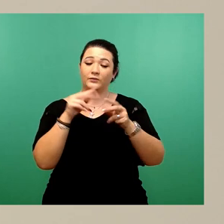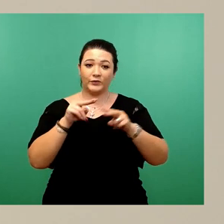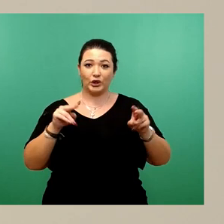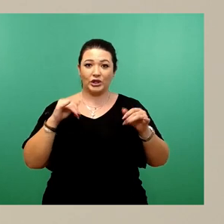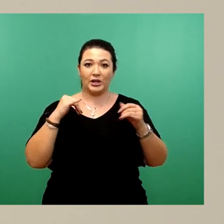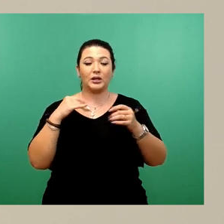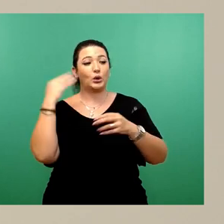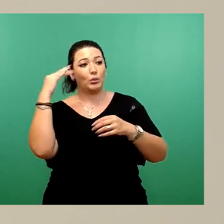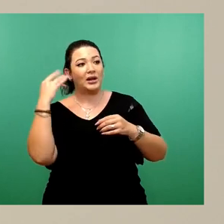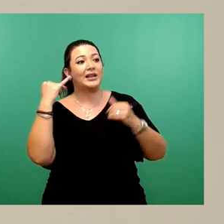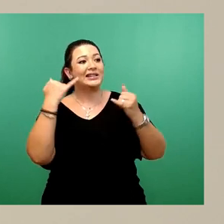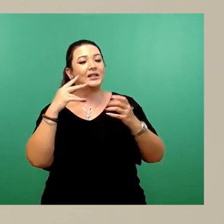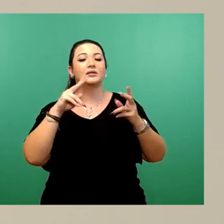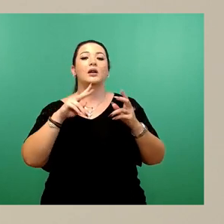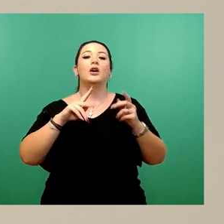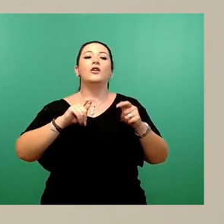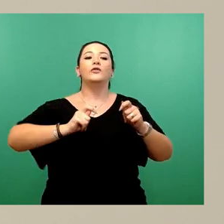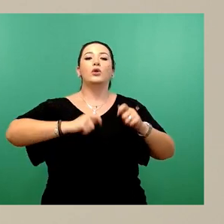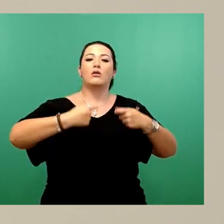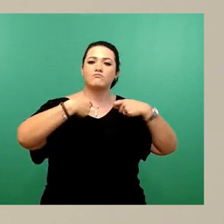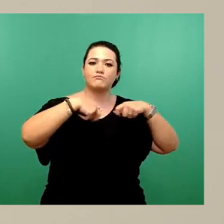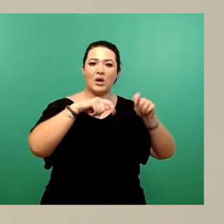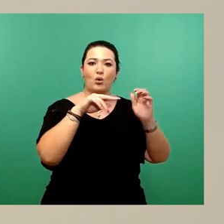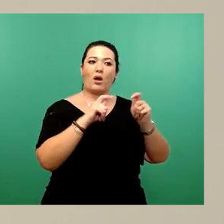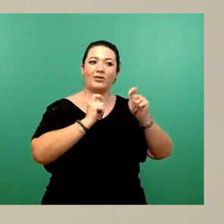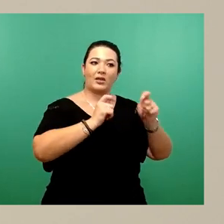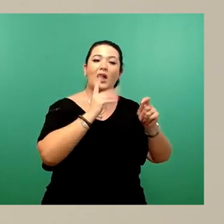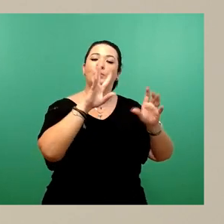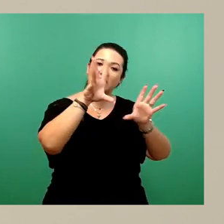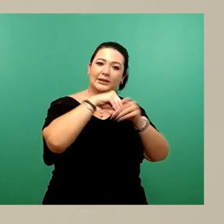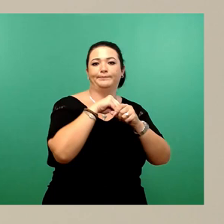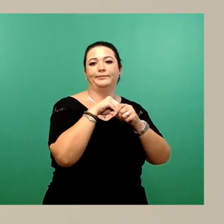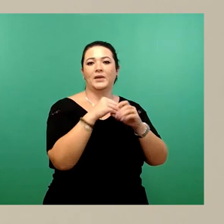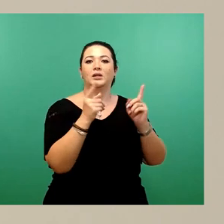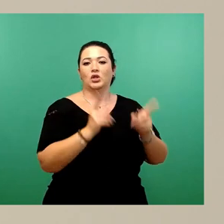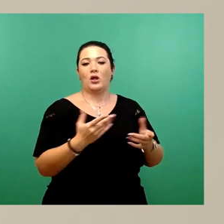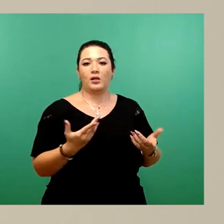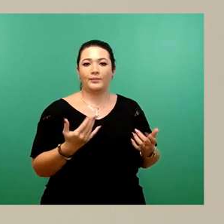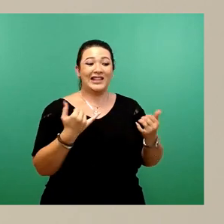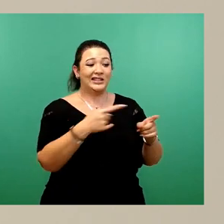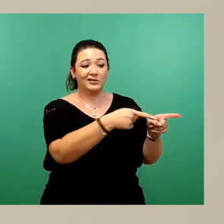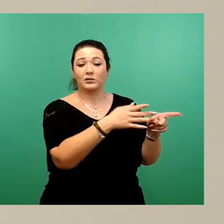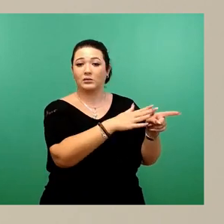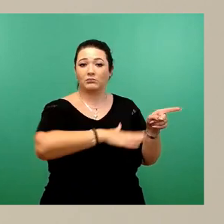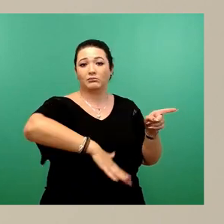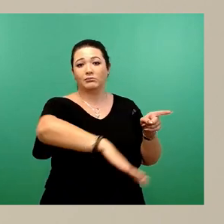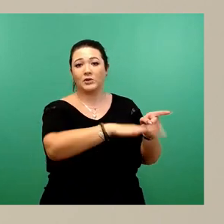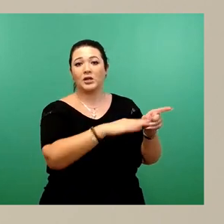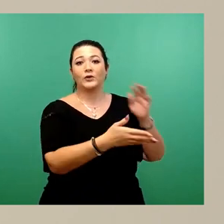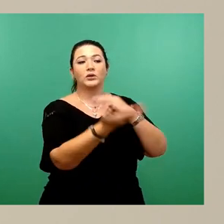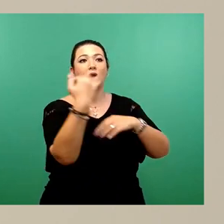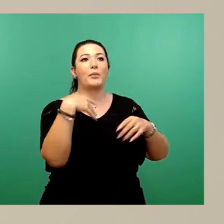berücksichtigen. Aktuell wurden auf diesem Erdbaurechtsgrundstück der ehemalige Gebäudebestand